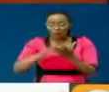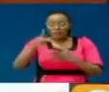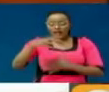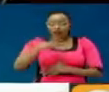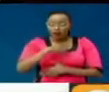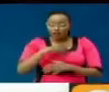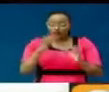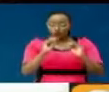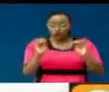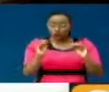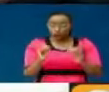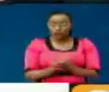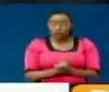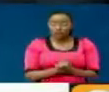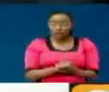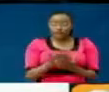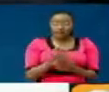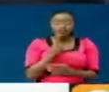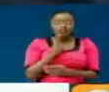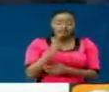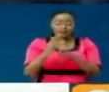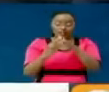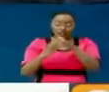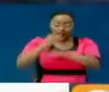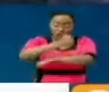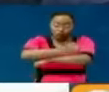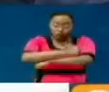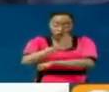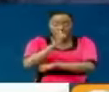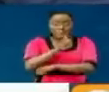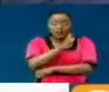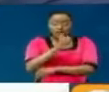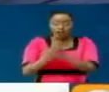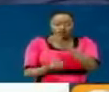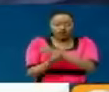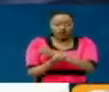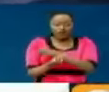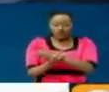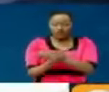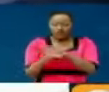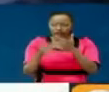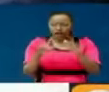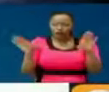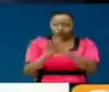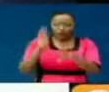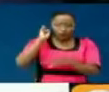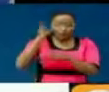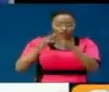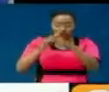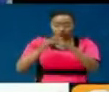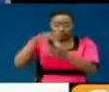za kibinafsi nchini, tahari shule 119 za kibinafsi zimelezea nia ya kufunga kabisa.